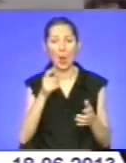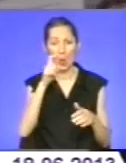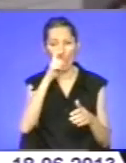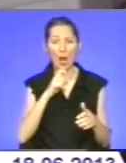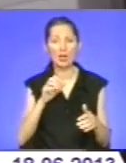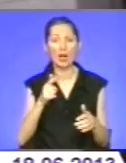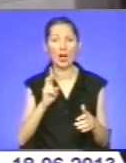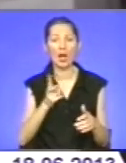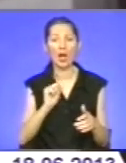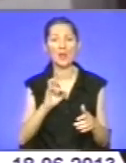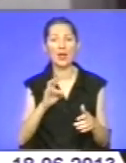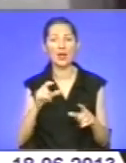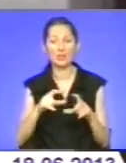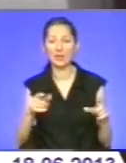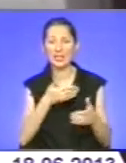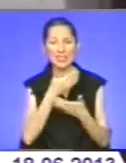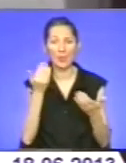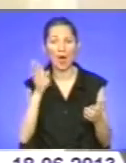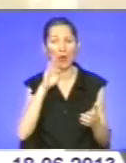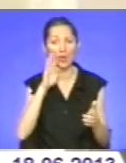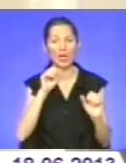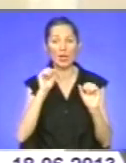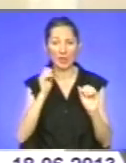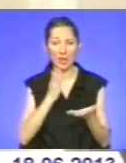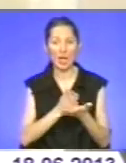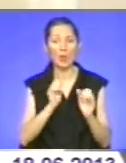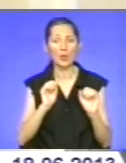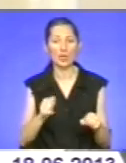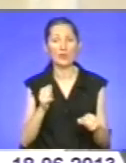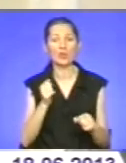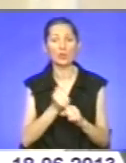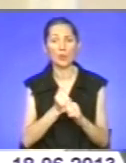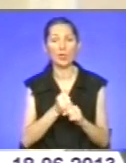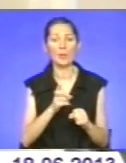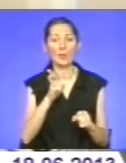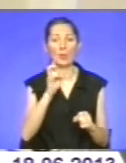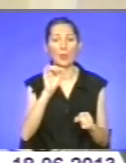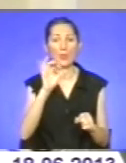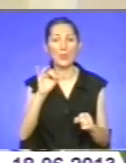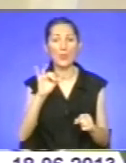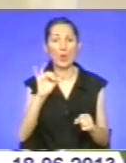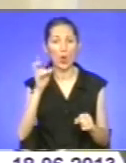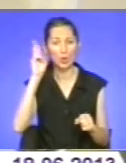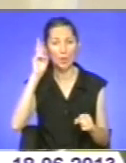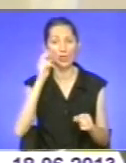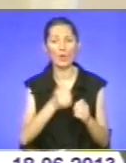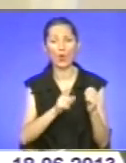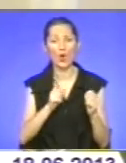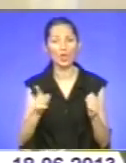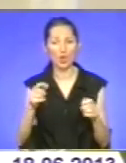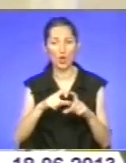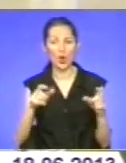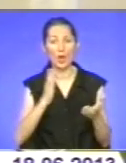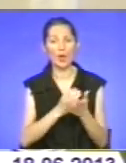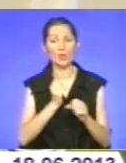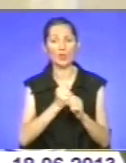одно є можливість встановити біотуалети. В кожній школі мають працювати внутрішні санузли. На сьогодні із майже 19